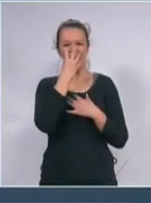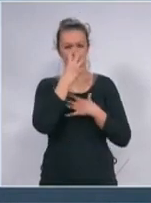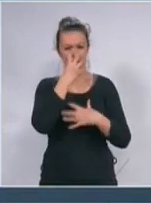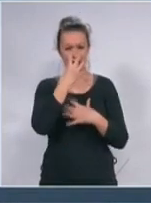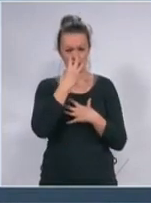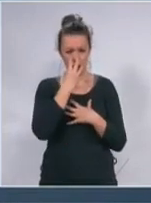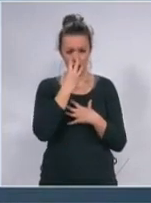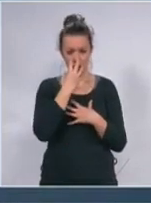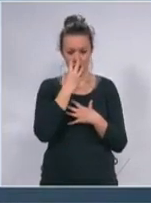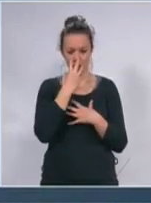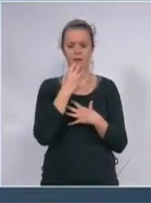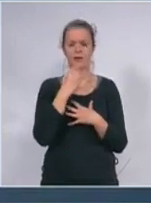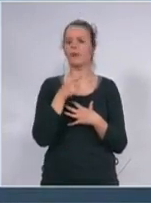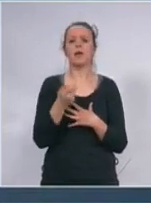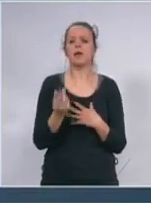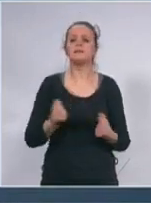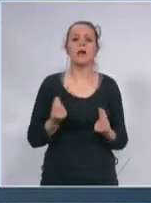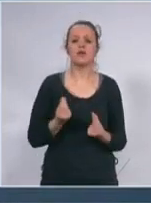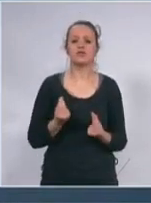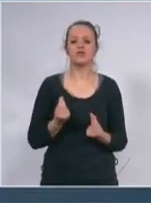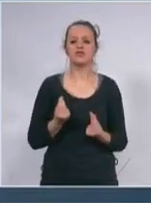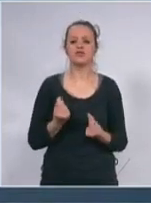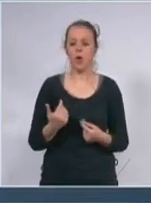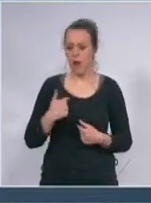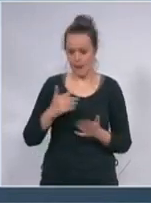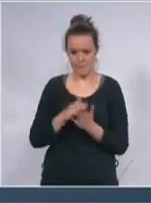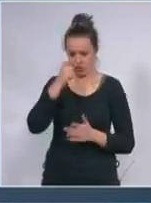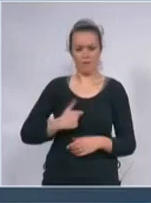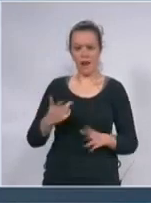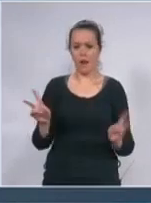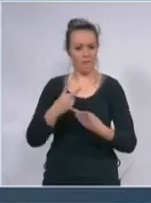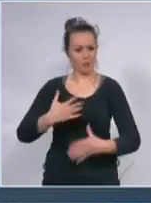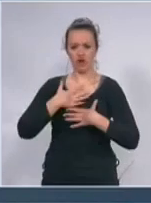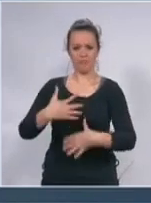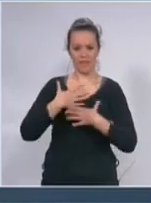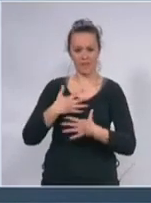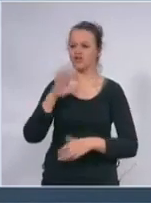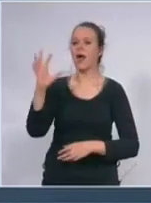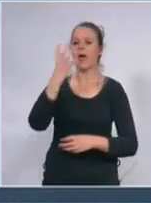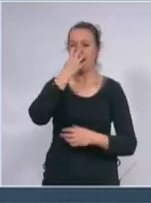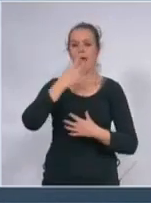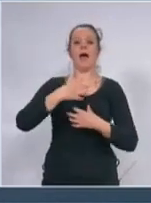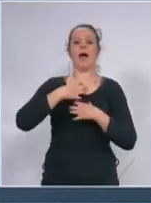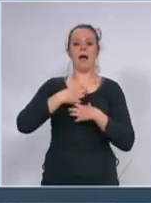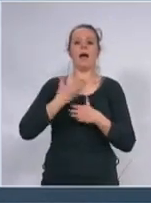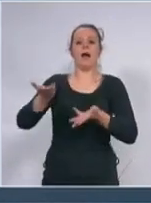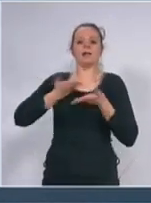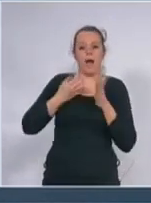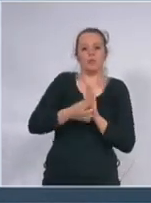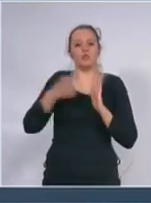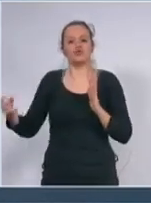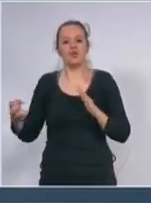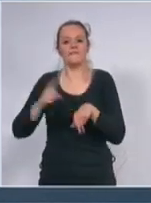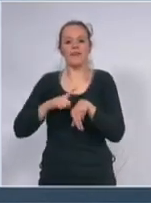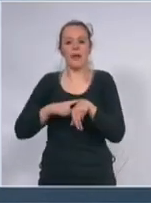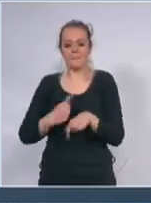oni su za to da čovjek kad održe duže u životu da mu pruža nadu jako je dovoljno jak da se izvuče a